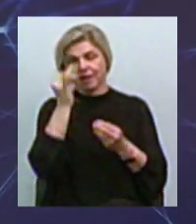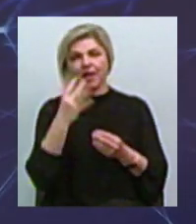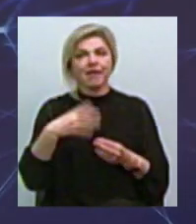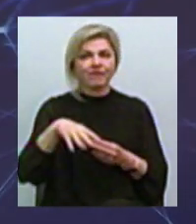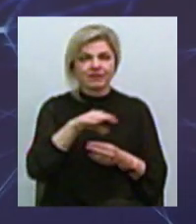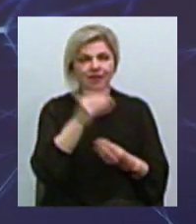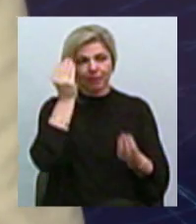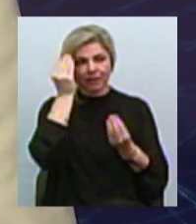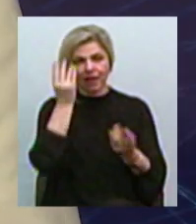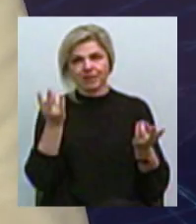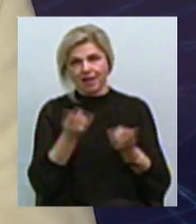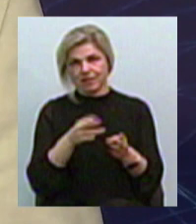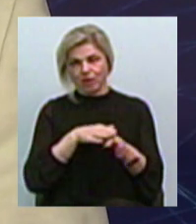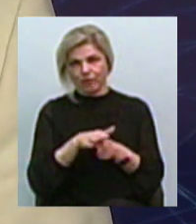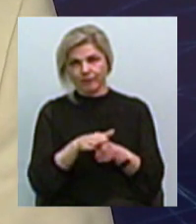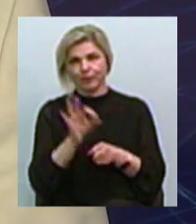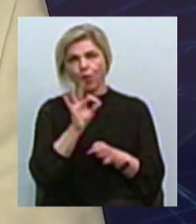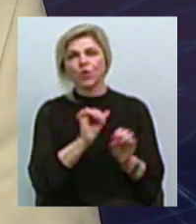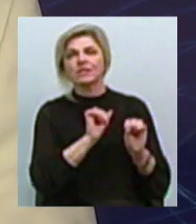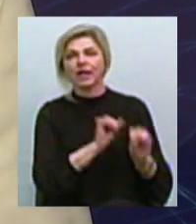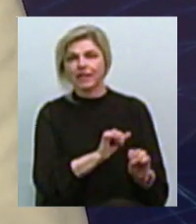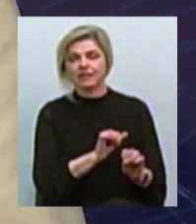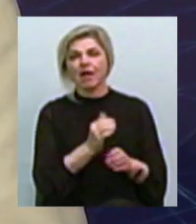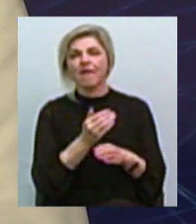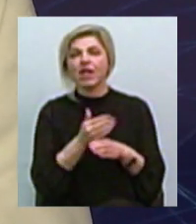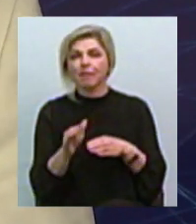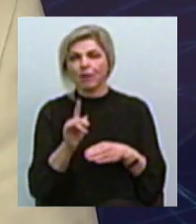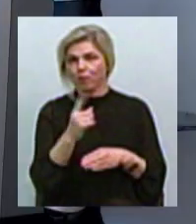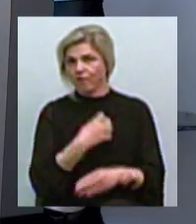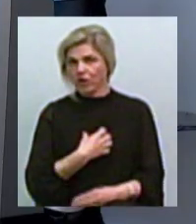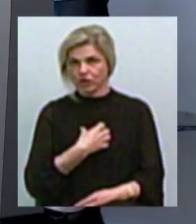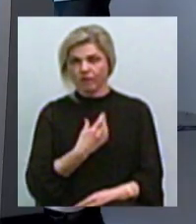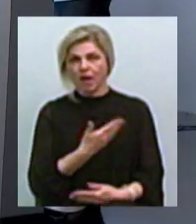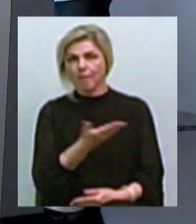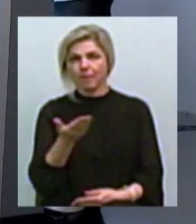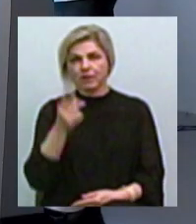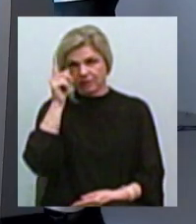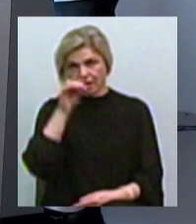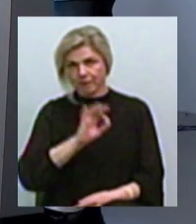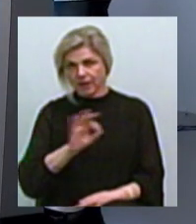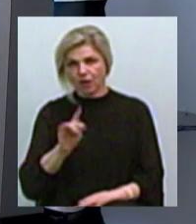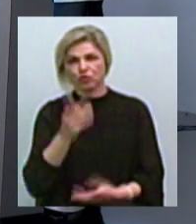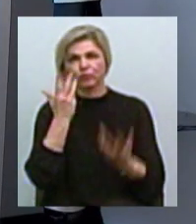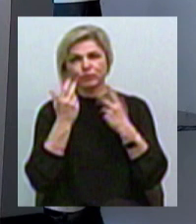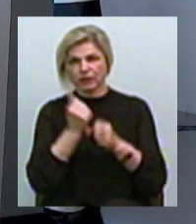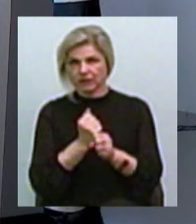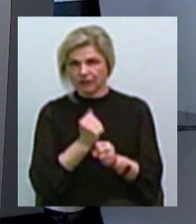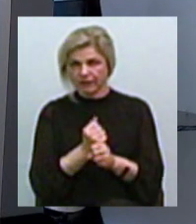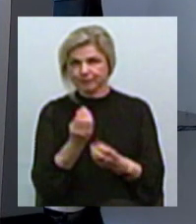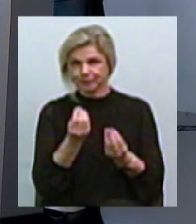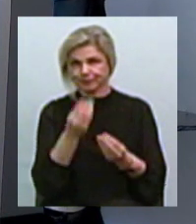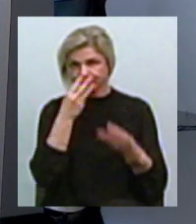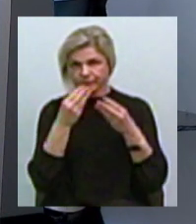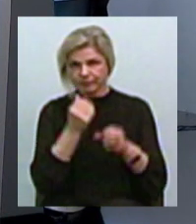реалізувати Щодо захисних елементів, це дуже важливо, тому що ми знаємо прекрасно, що підроблюють грошові кошти Повертаючись до